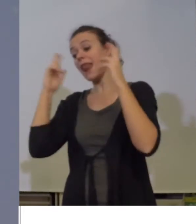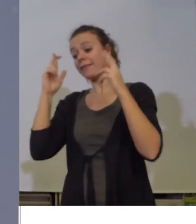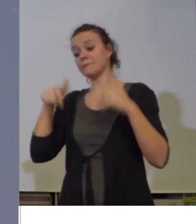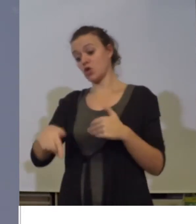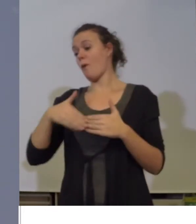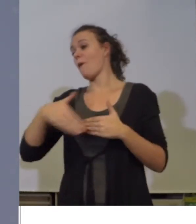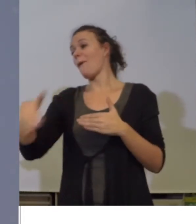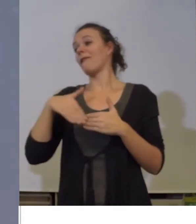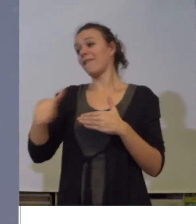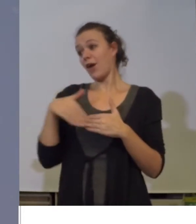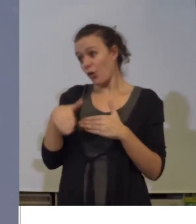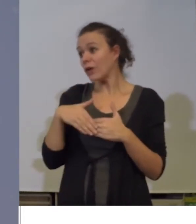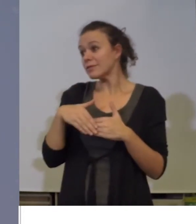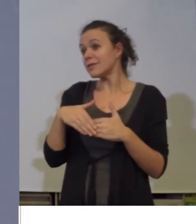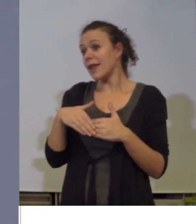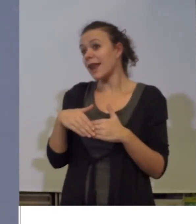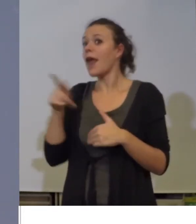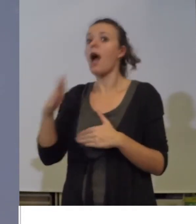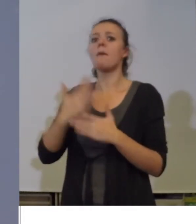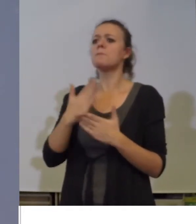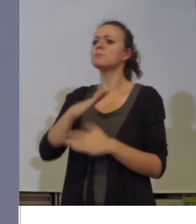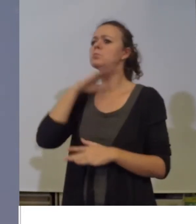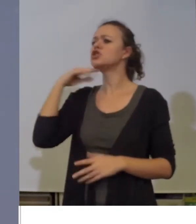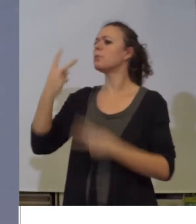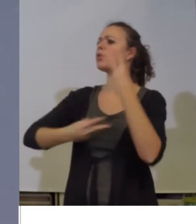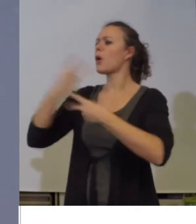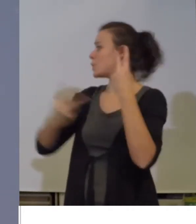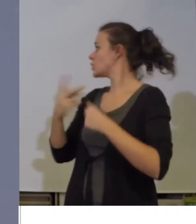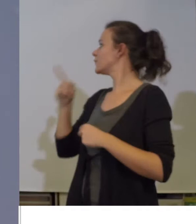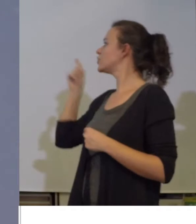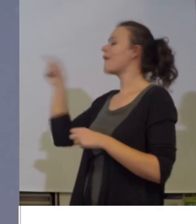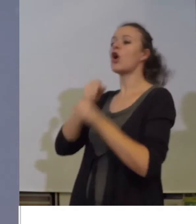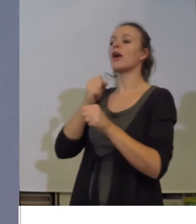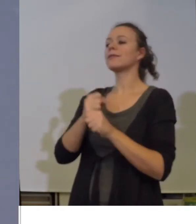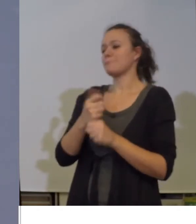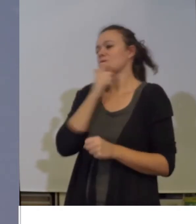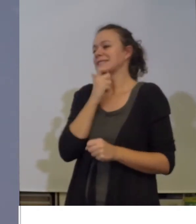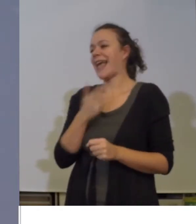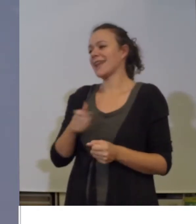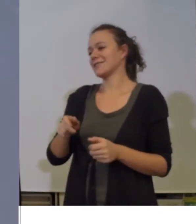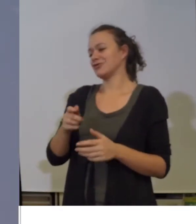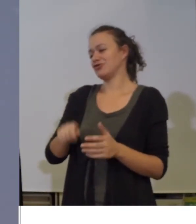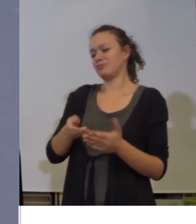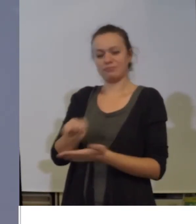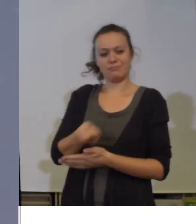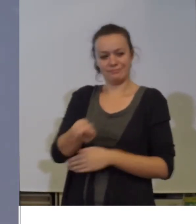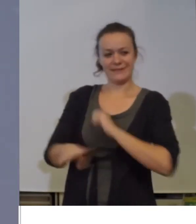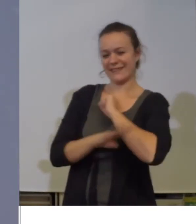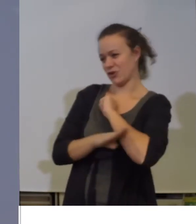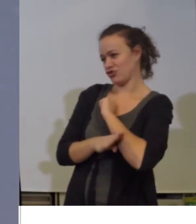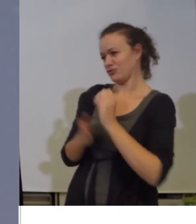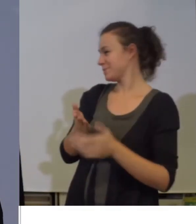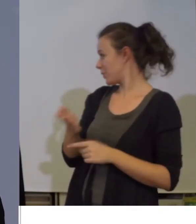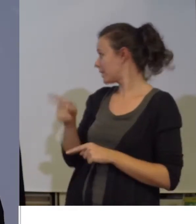i nadamo se da ćemo od ove godine i imati dosta proizvoda. Ovo radimo na Smederevcu,